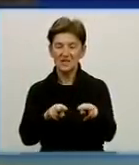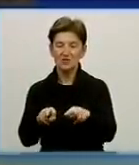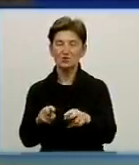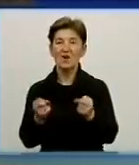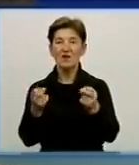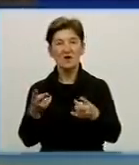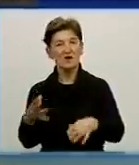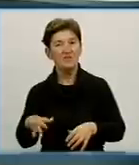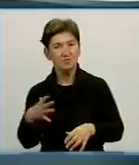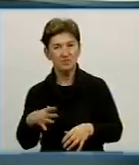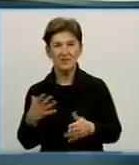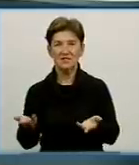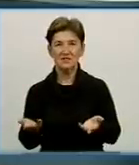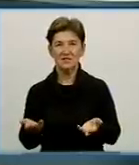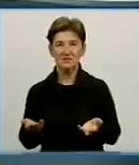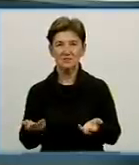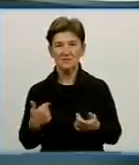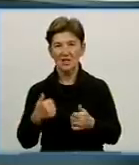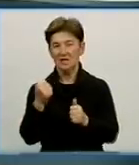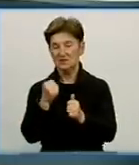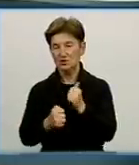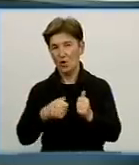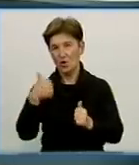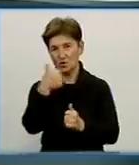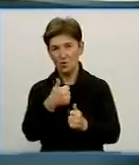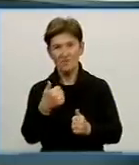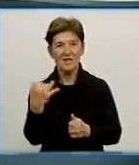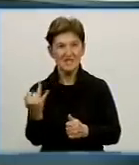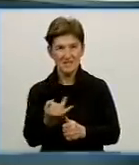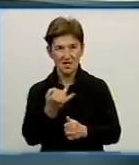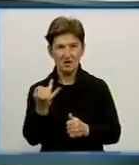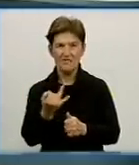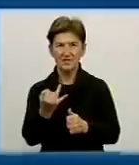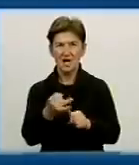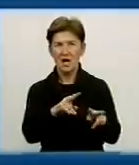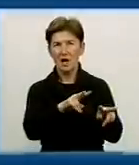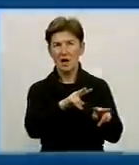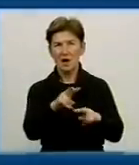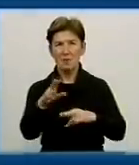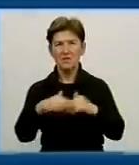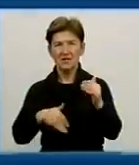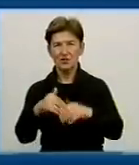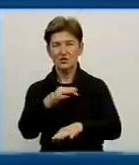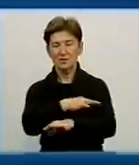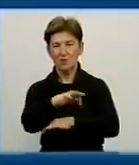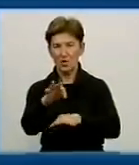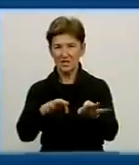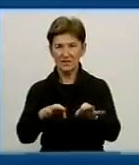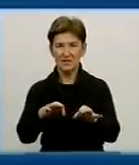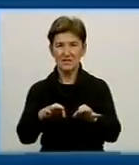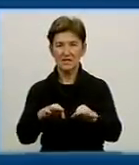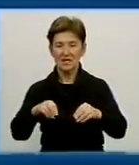відбувалося? Ми вже щороку виконуємо які-небудь такі цікаві практично-дослідницькі проєкти. Ми вже дослідили стан повітря,